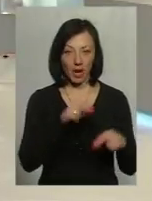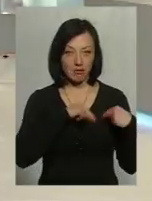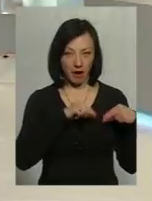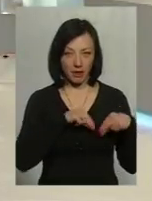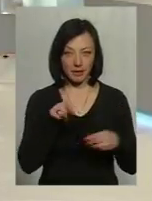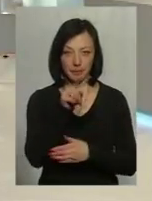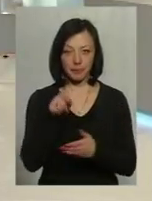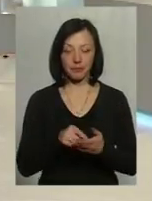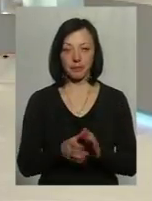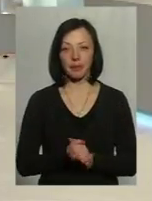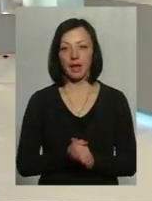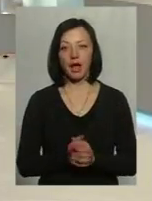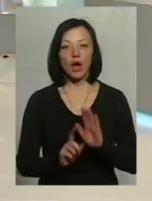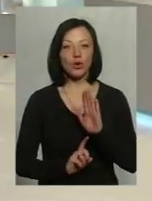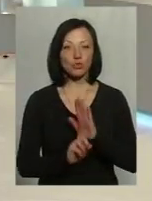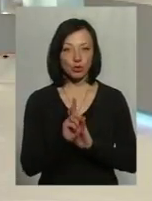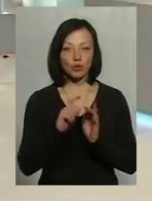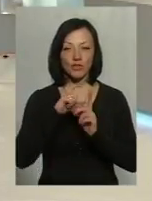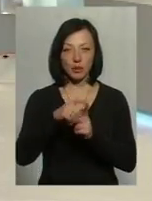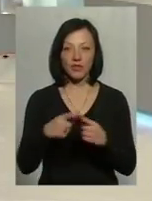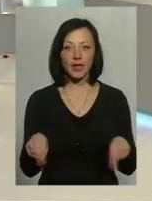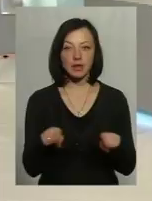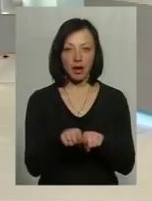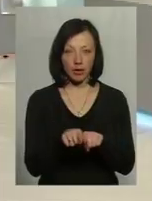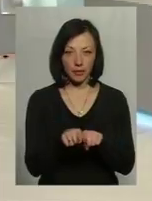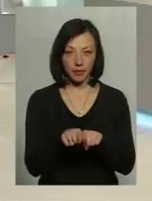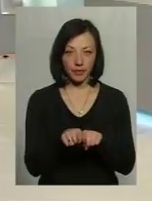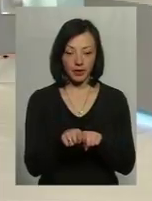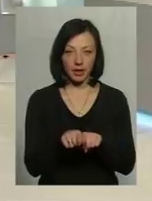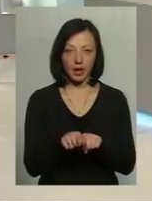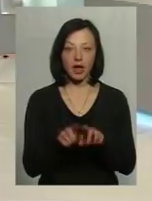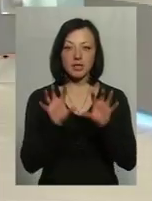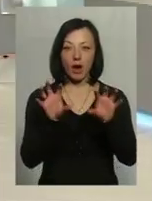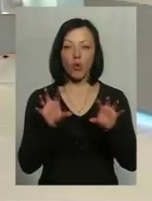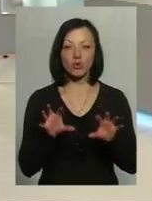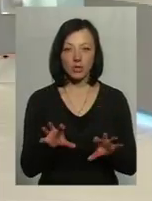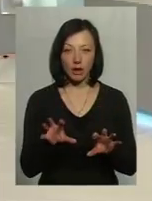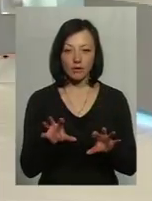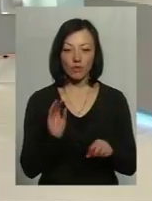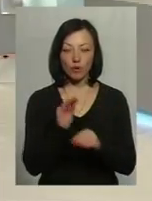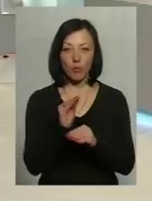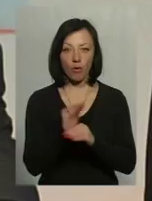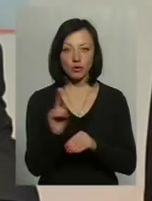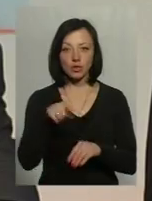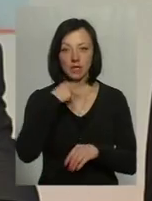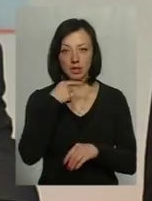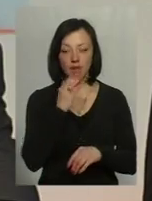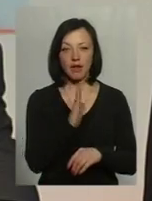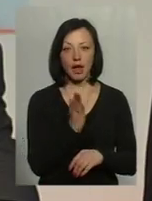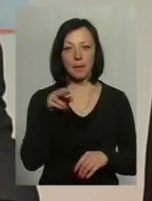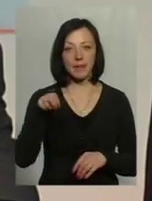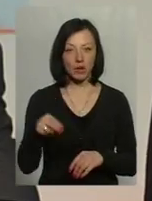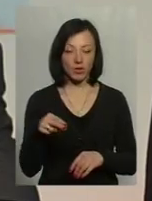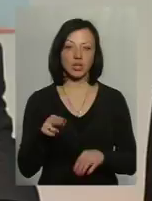Мабуть, розпочну свою відповідь наступним чином. Законодавчо, в доповнення того, що сказав Валерій Петрович,